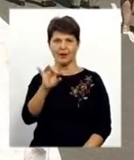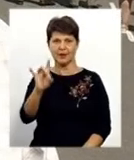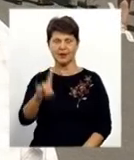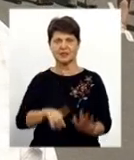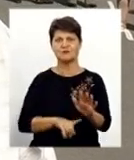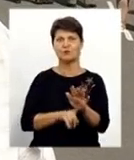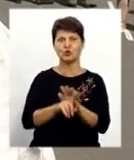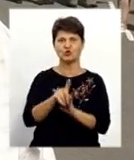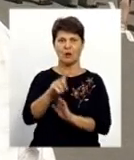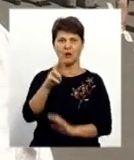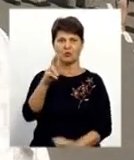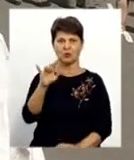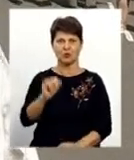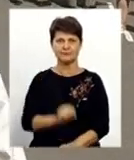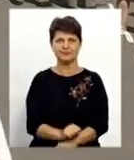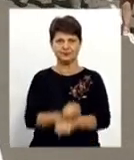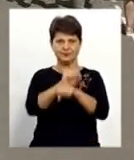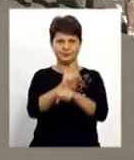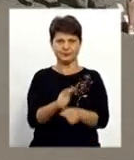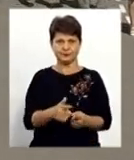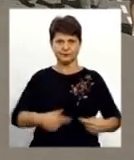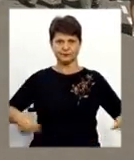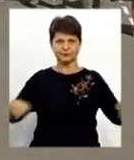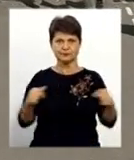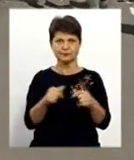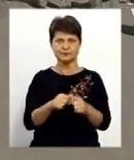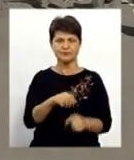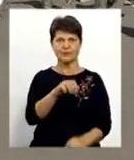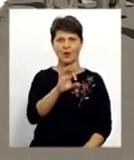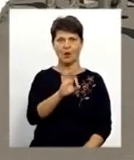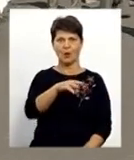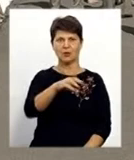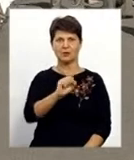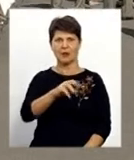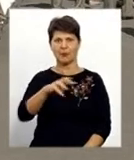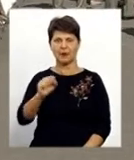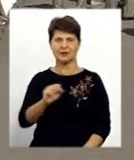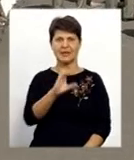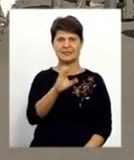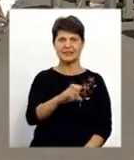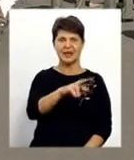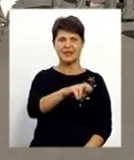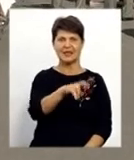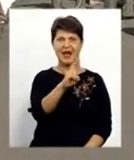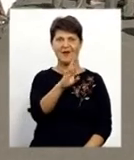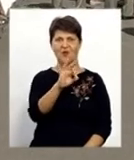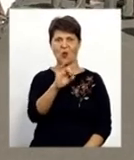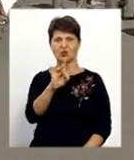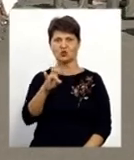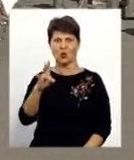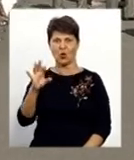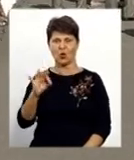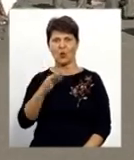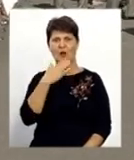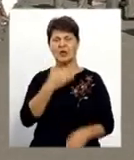у повстанських відділах отамана Сергія Яворського-Карого, а згодом